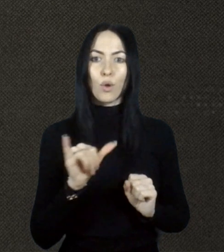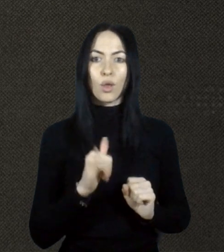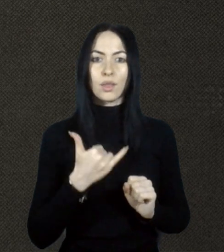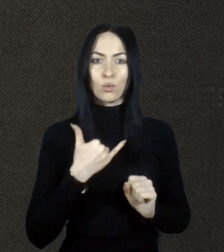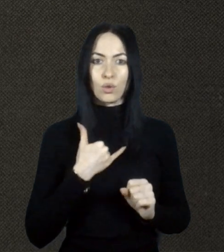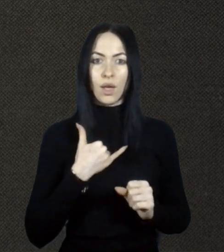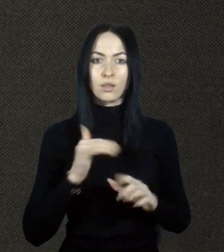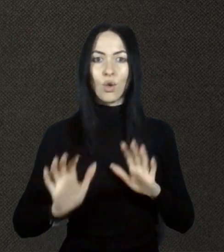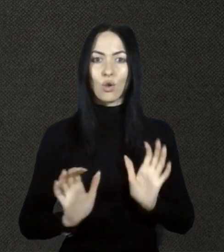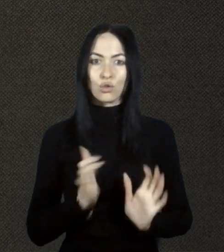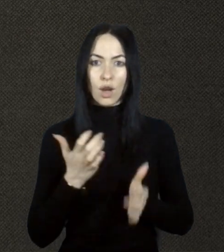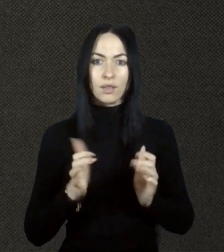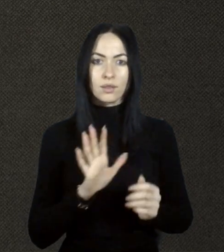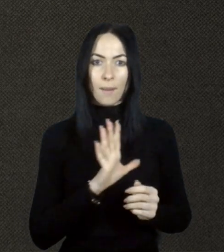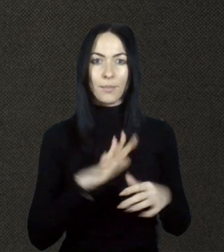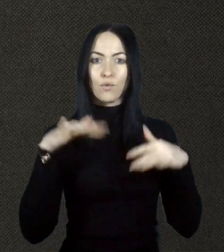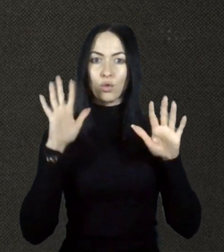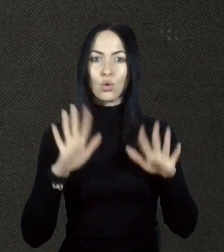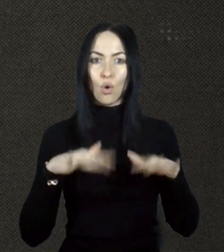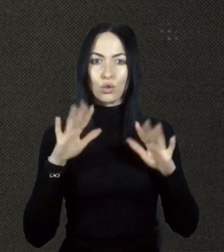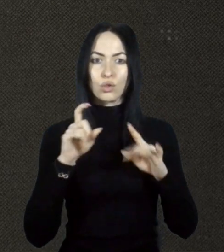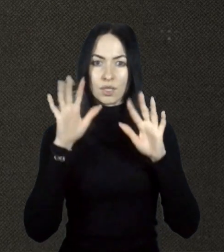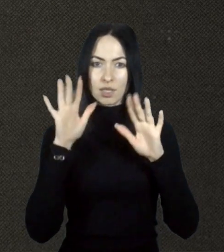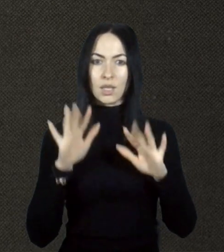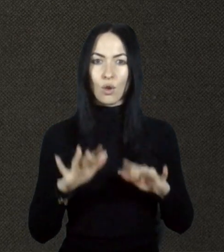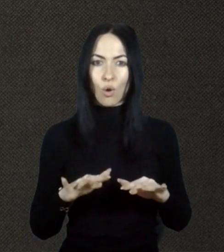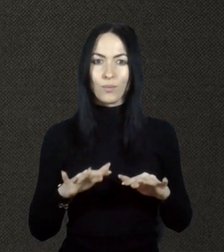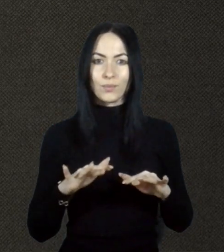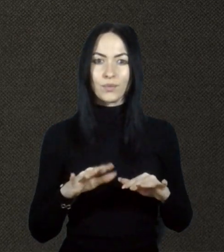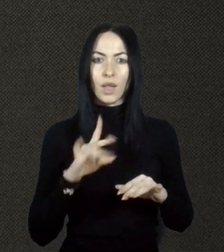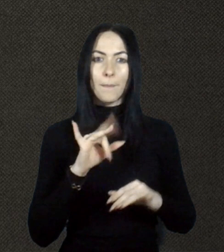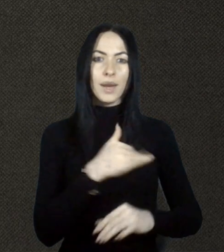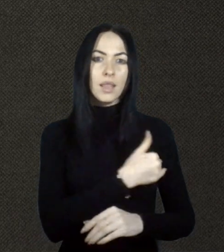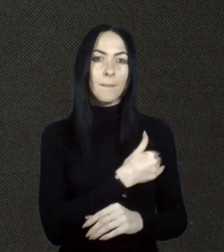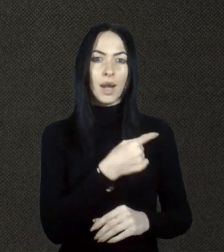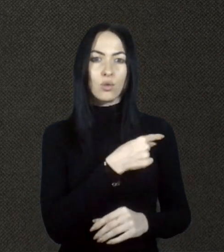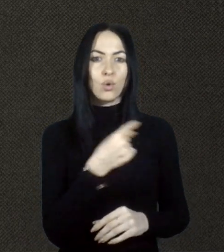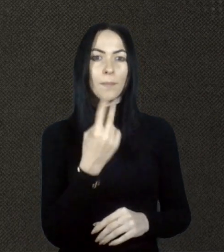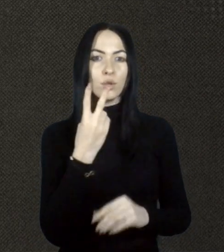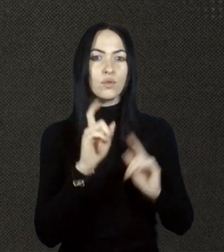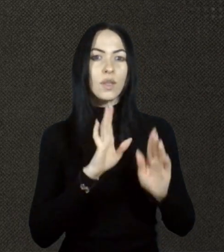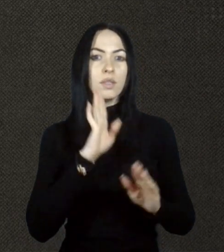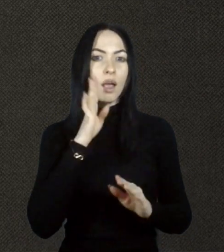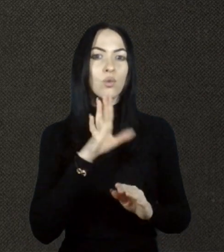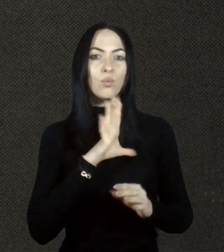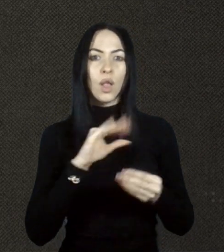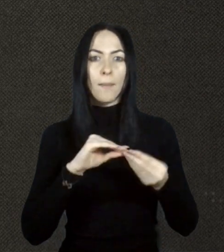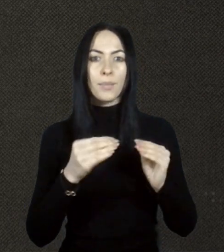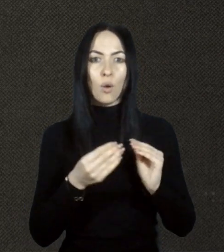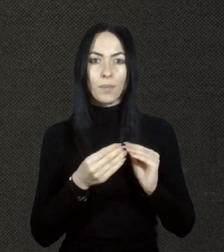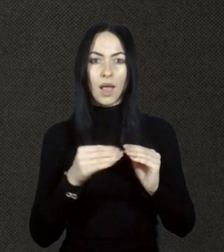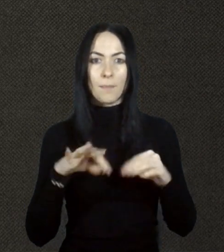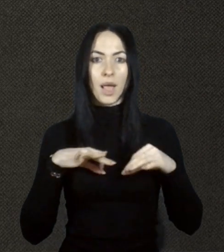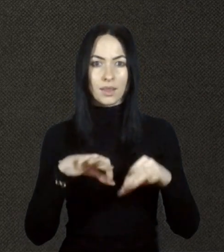ожеледиця, був дощ зі снігом при температурі мінус 2. Зранку була проблема виходу транспорту